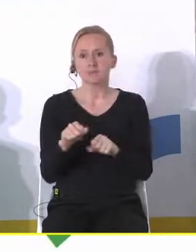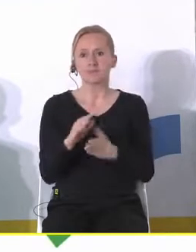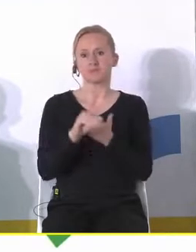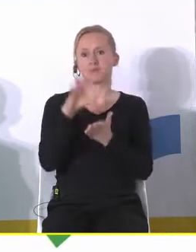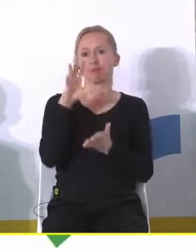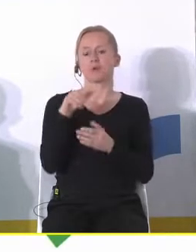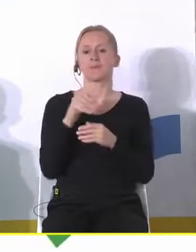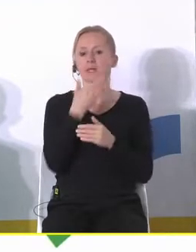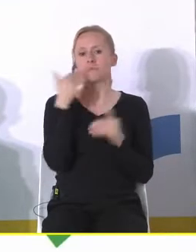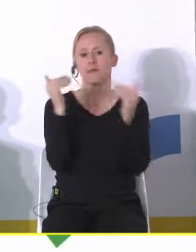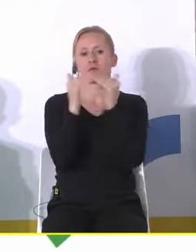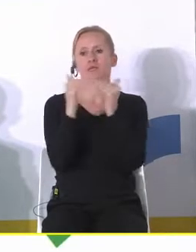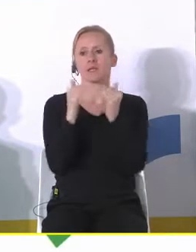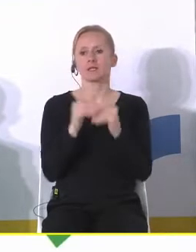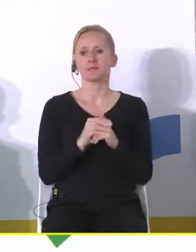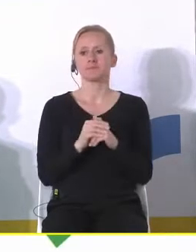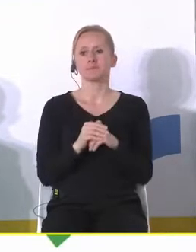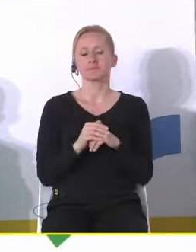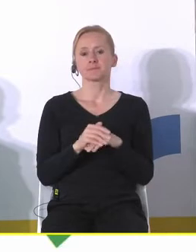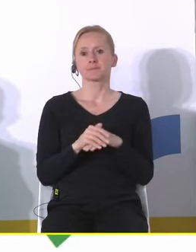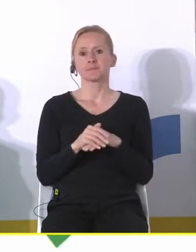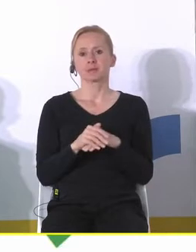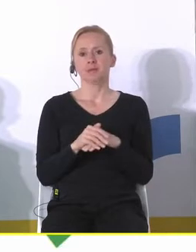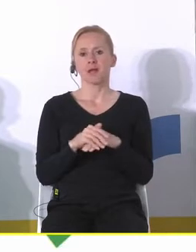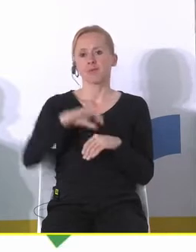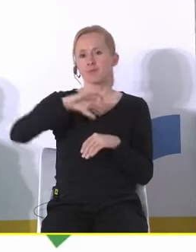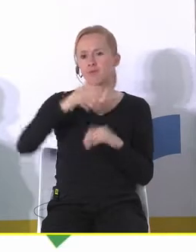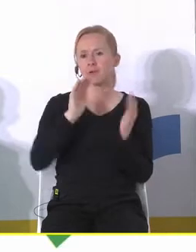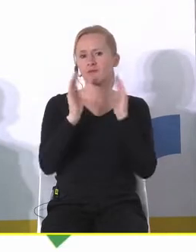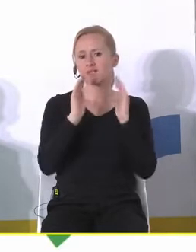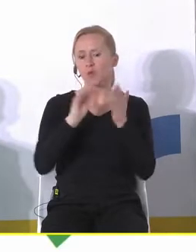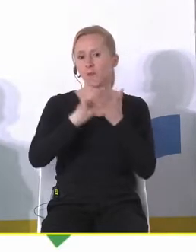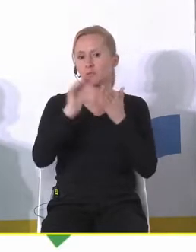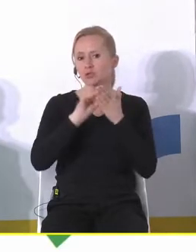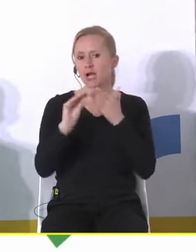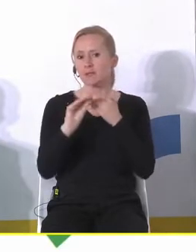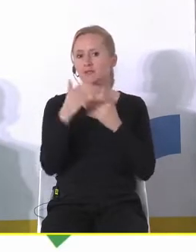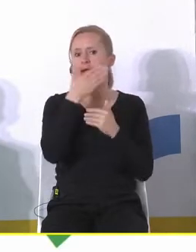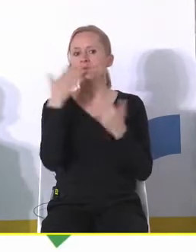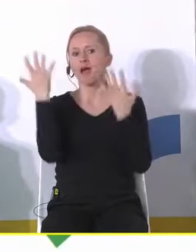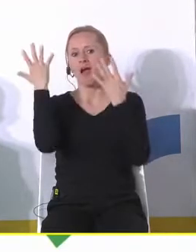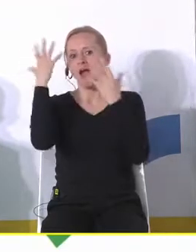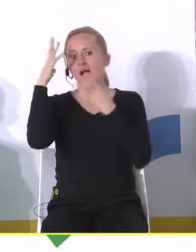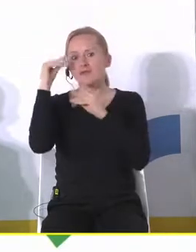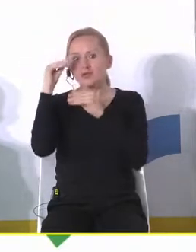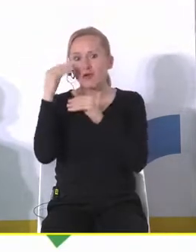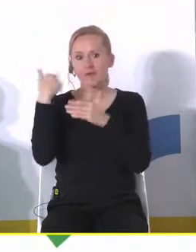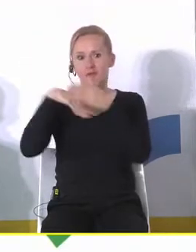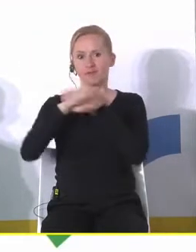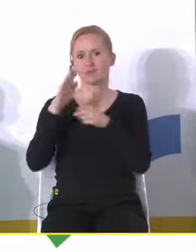co porównywać ale na grupie gdzieś tam na Facebooku jak piszemy no to nie ma wieczorem z kim wyjść na piwo